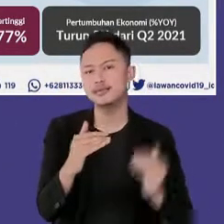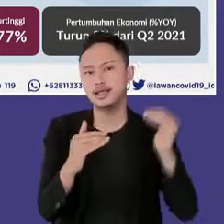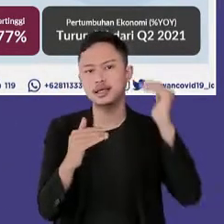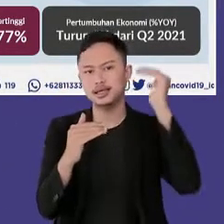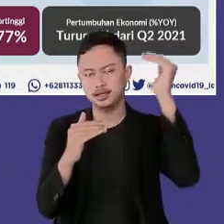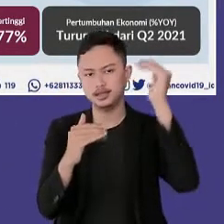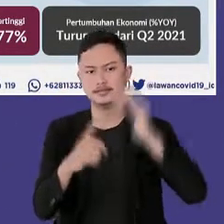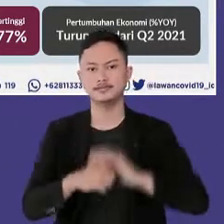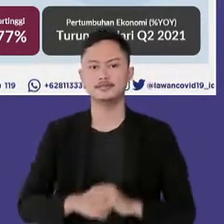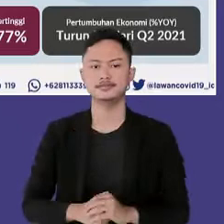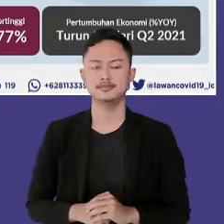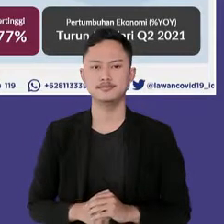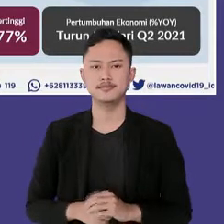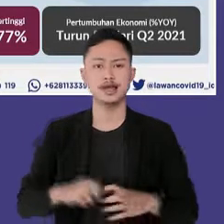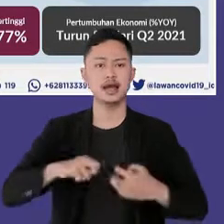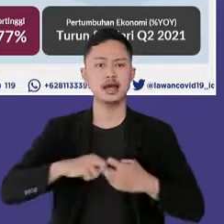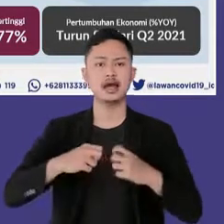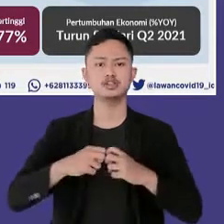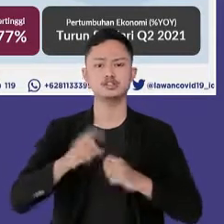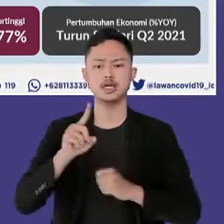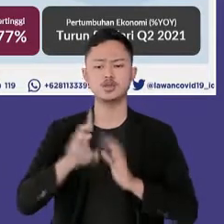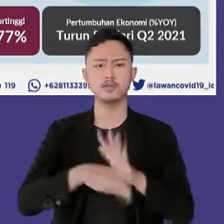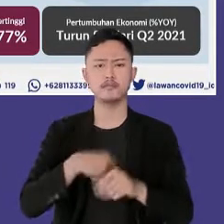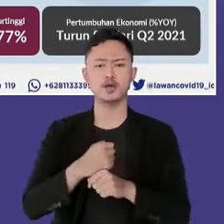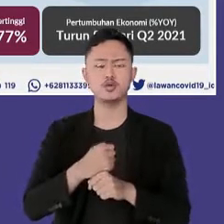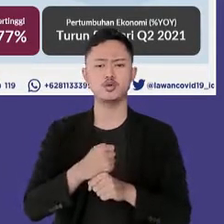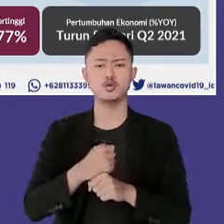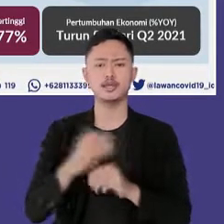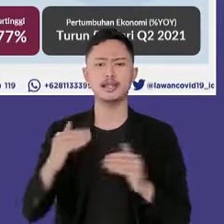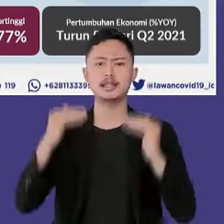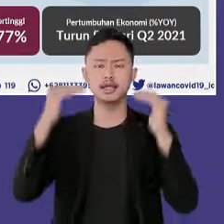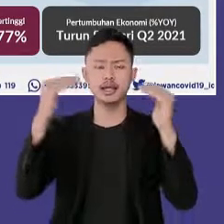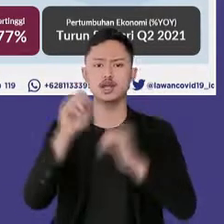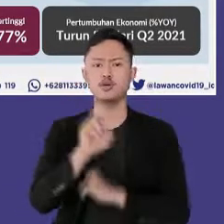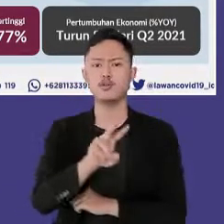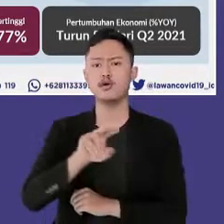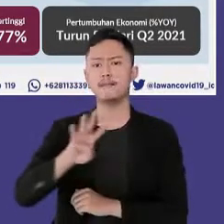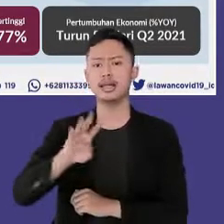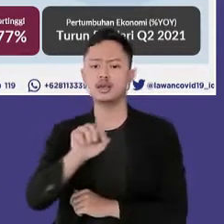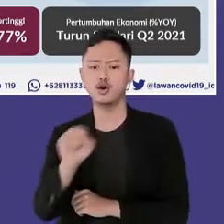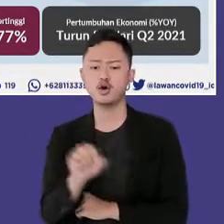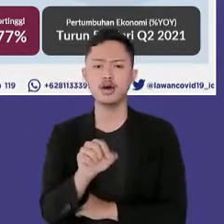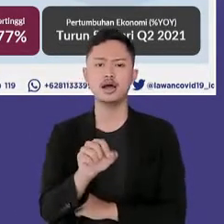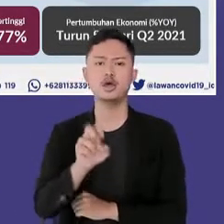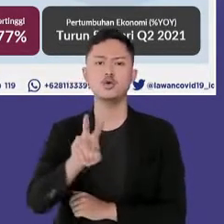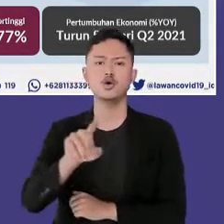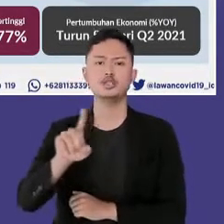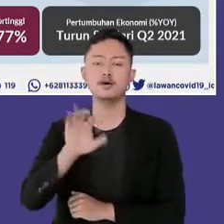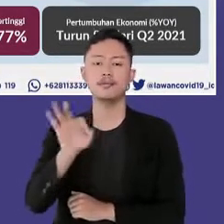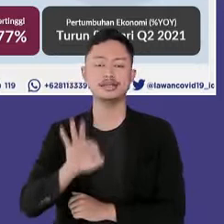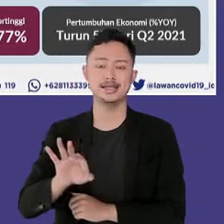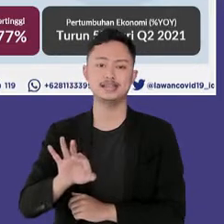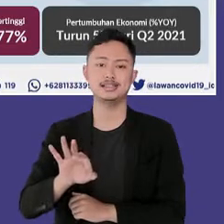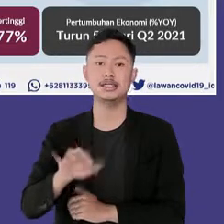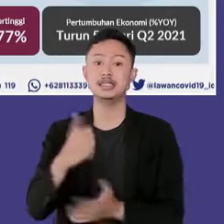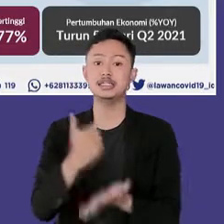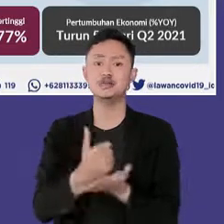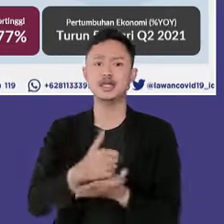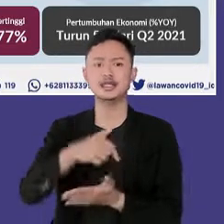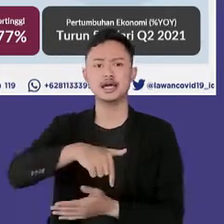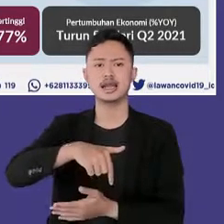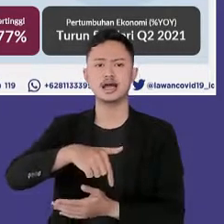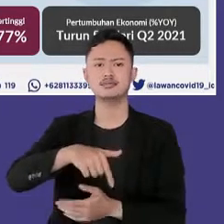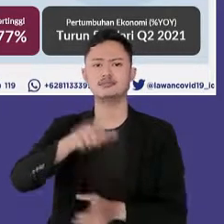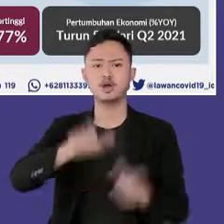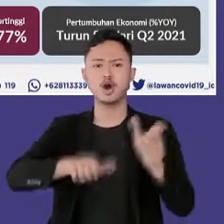kasus aktif mingguan sempat mencapai 24,21% meskipun hingga saat ini tercatat 900